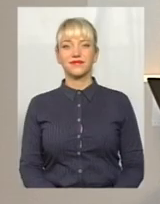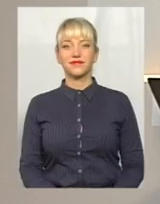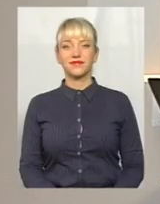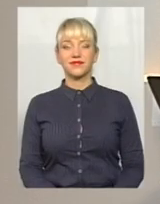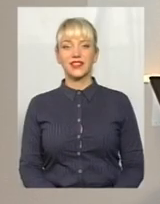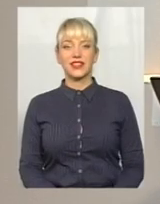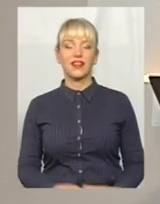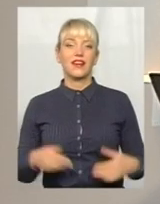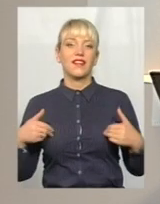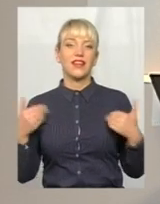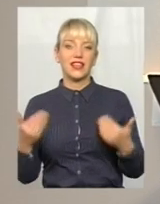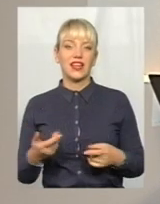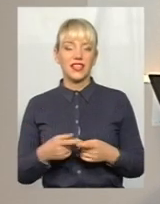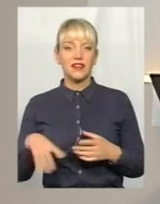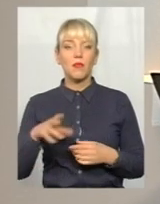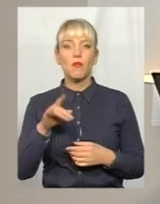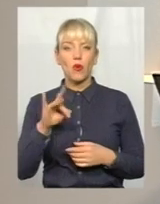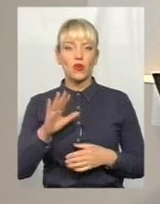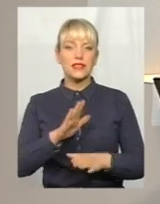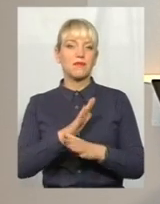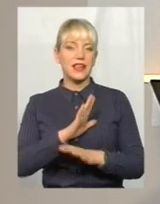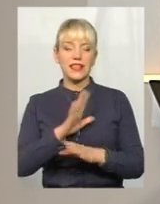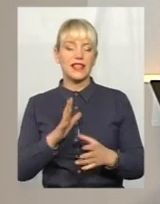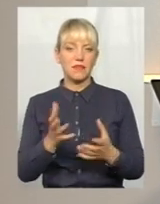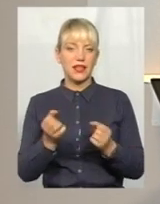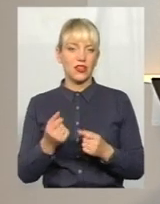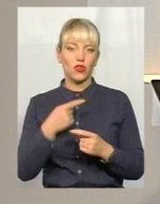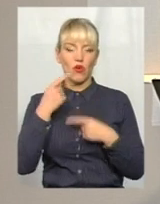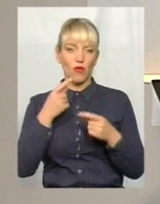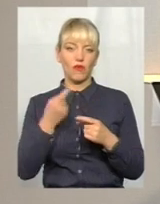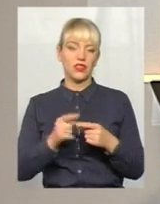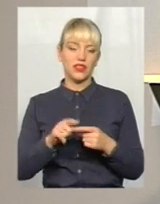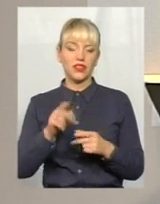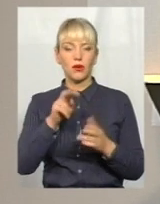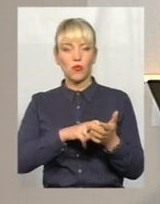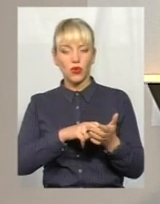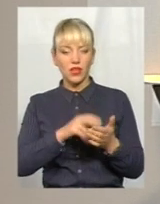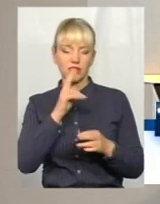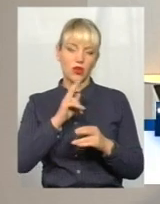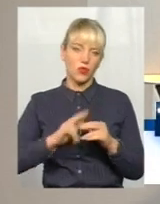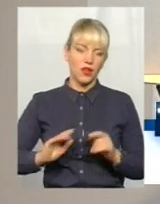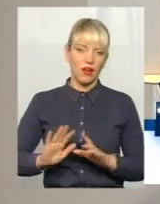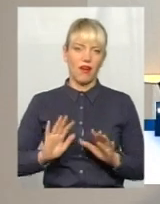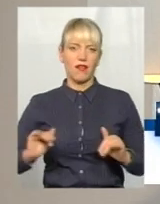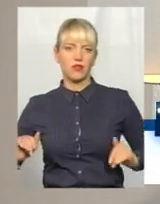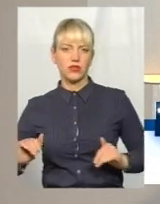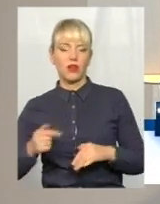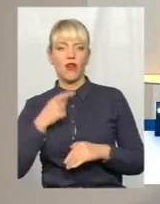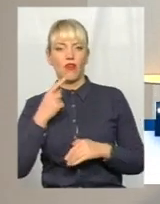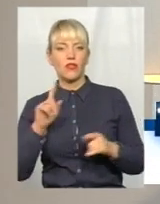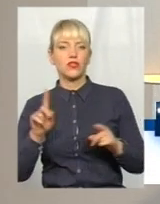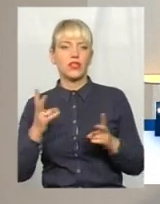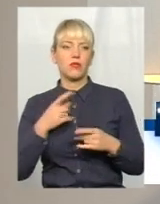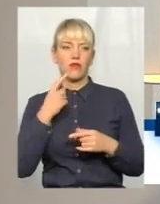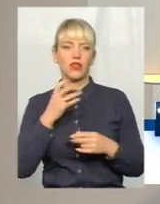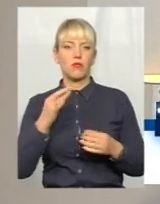Мої вітання. Про смерть не прийнято говорити. Її бояться, уникають або говорять щось на кшталт того, що потрібно думати про